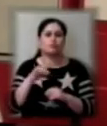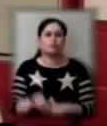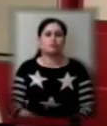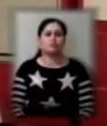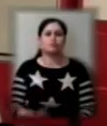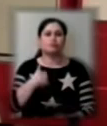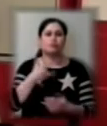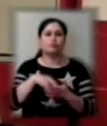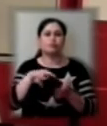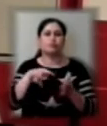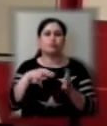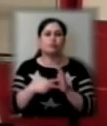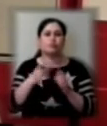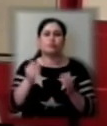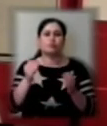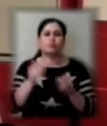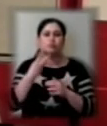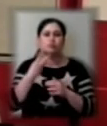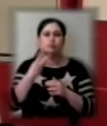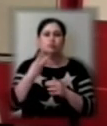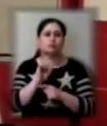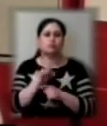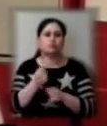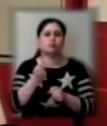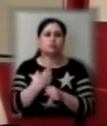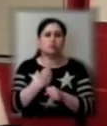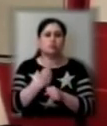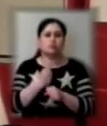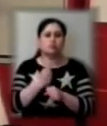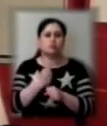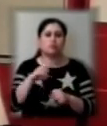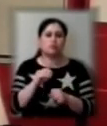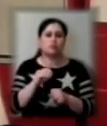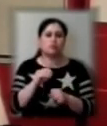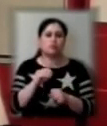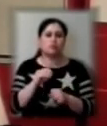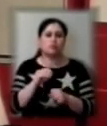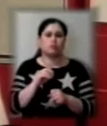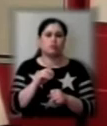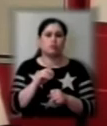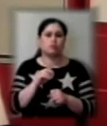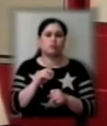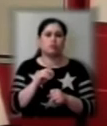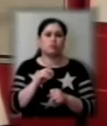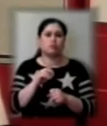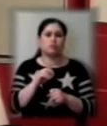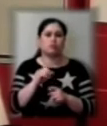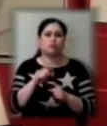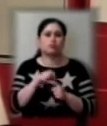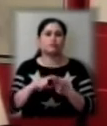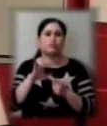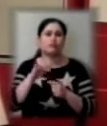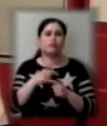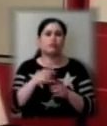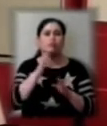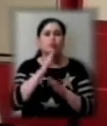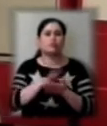не менше 30 зупинок зробити, але в залежності від погодних умов.